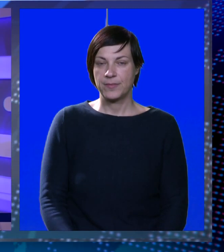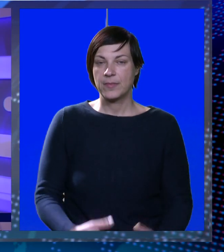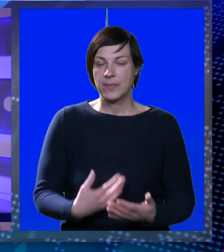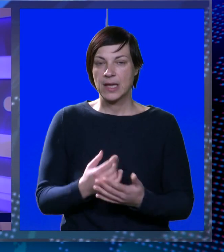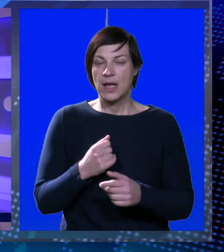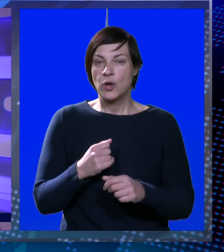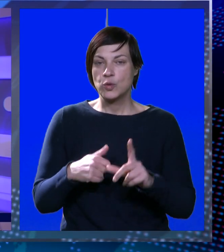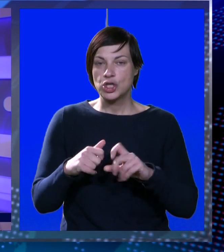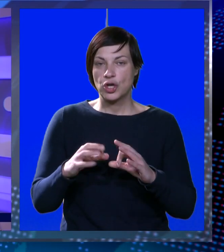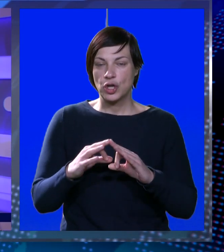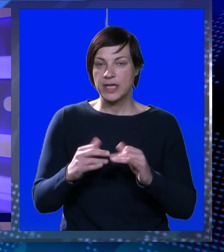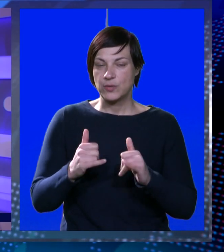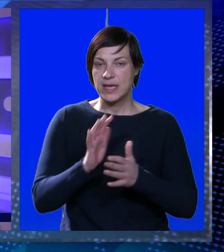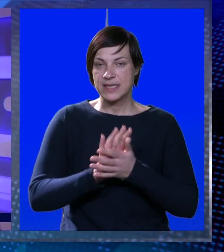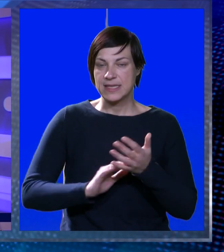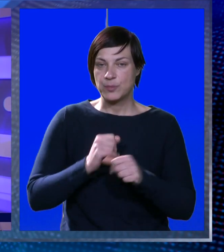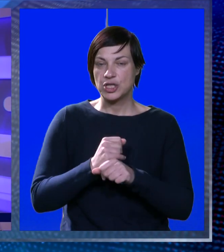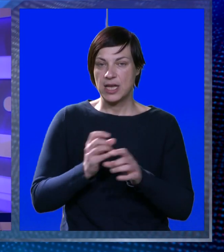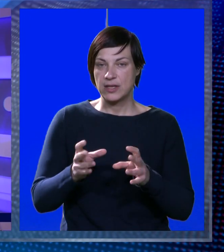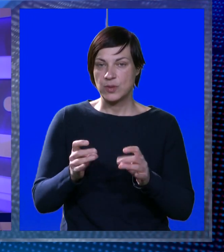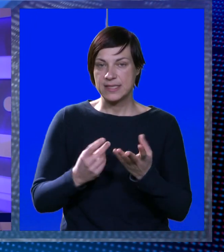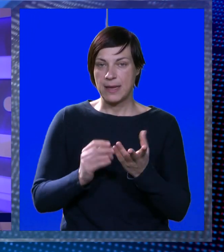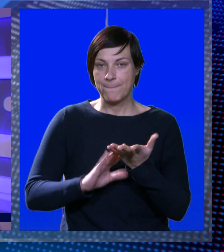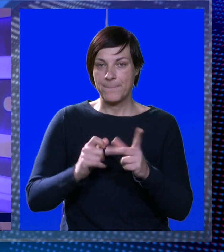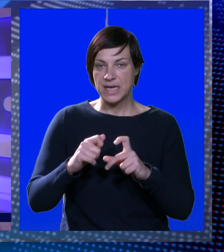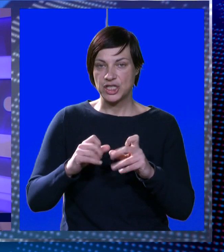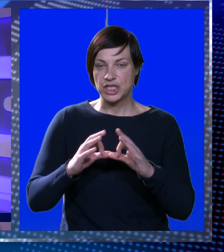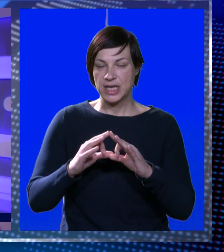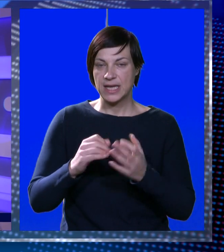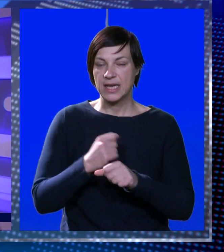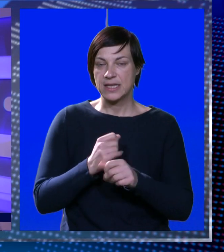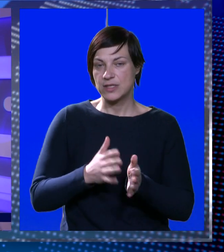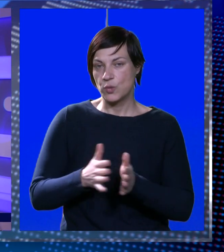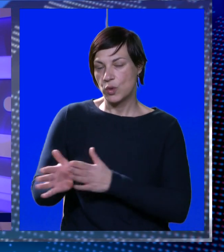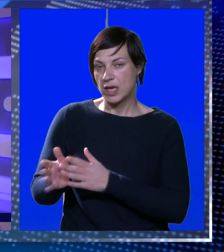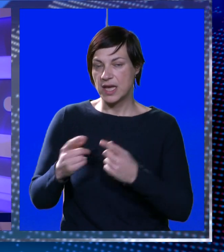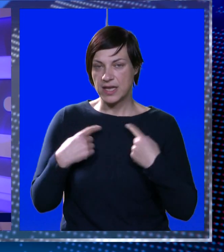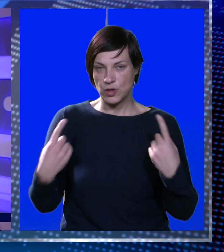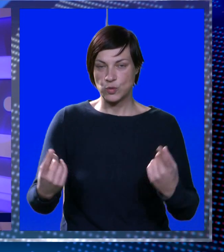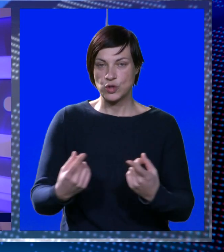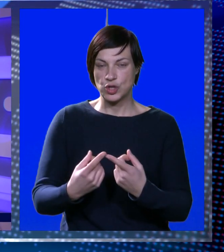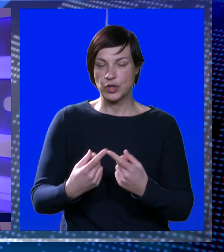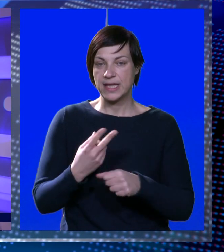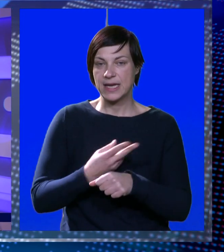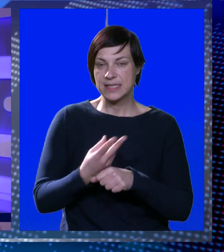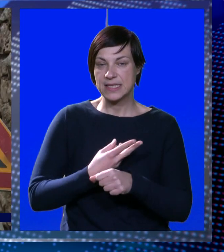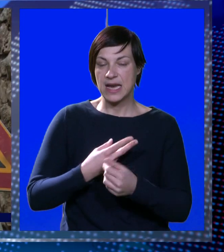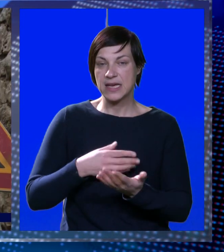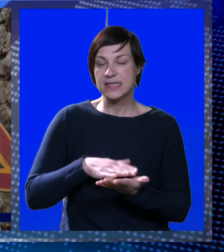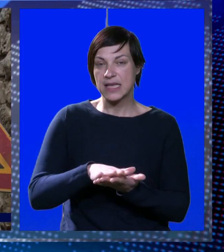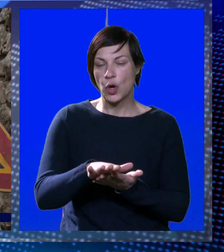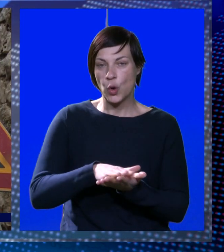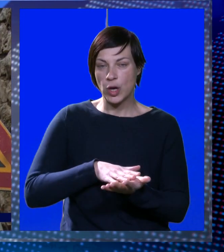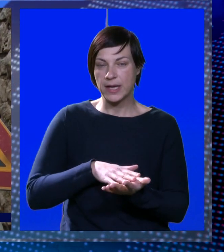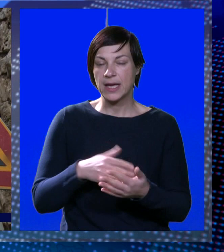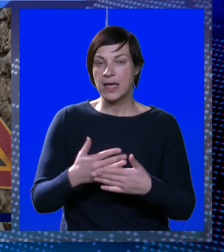Radno u Čokolinu. Danas su započeli radovi u ulici Vlatka Mačeka. Radi se o uklanjanju postojećeg kružnog toka sa nacikolnika,